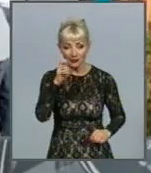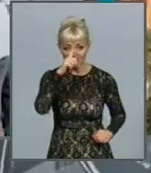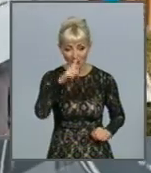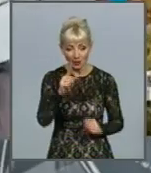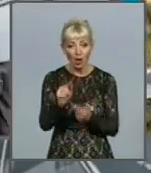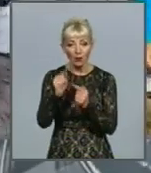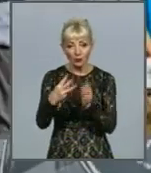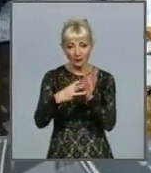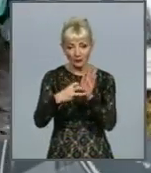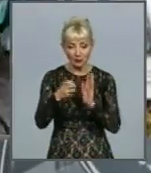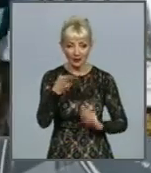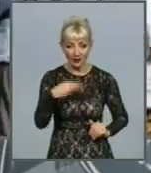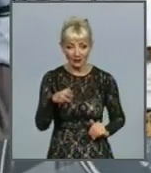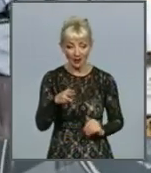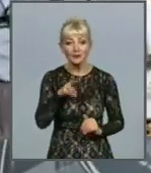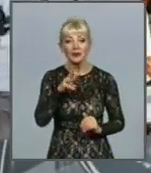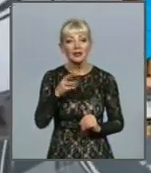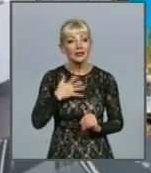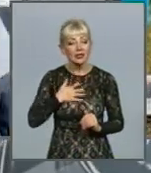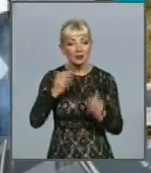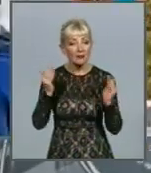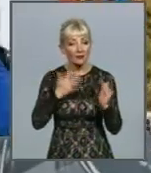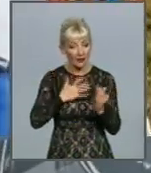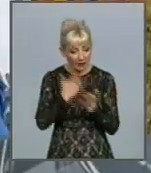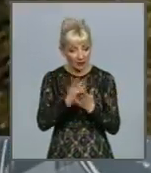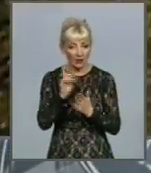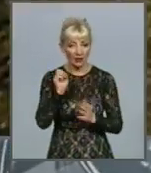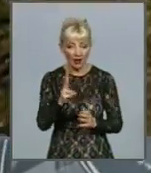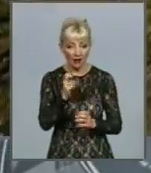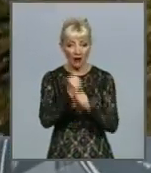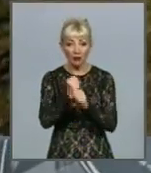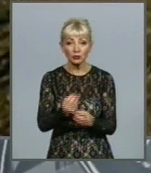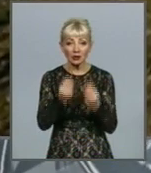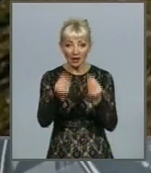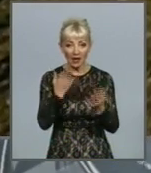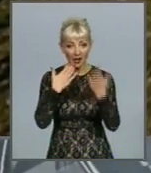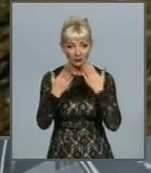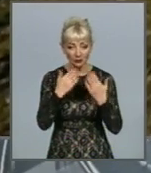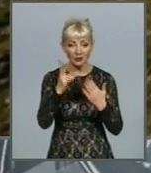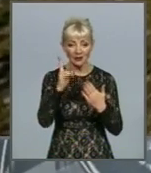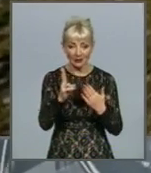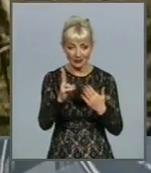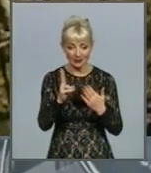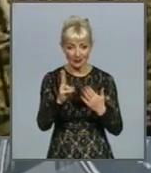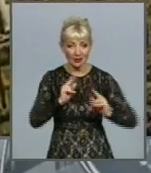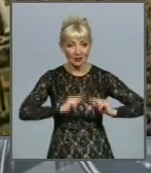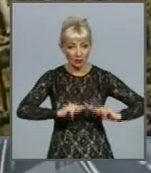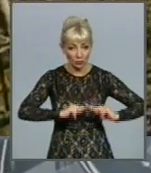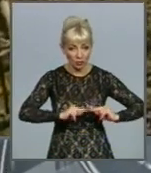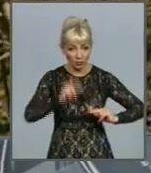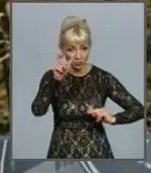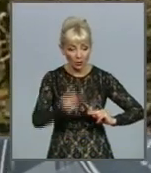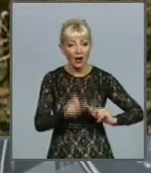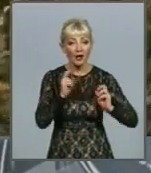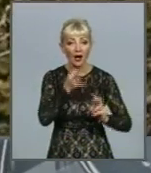восьмиста тисячі євро. Не меж важливим є і фактор того, як роботодавець ставиться до найманого працівника. Як зазначають